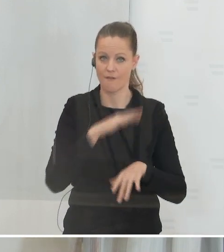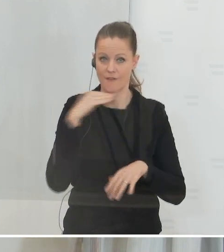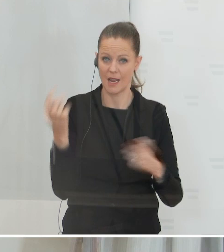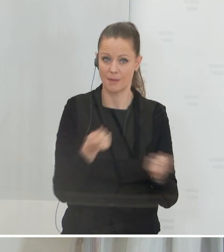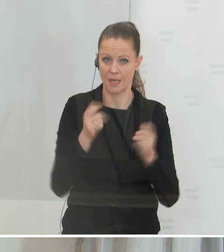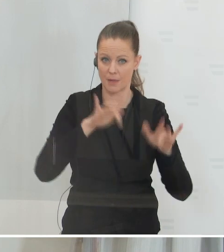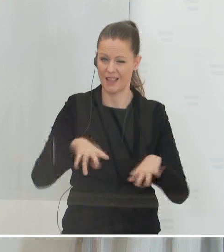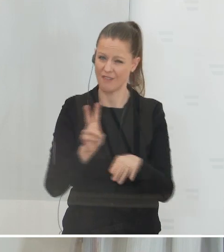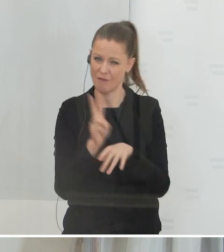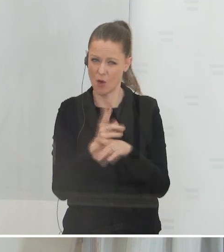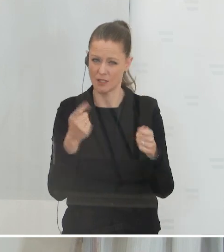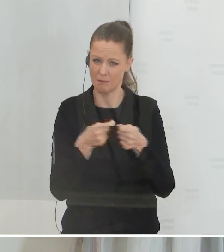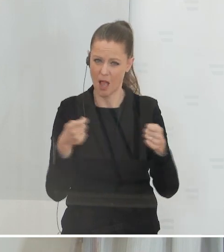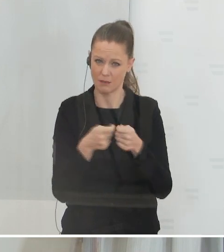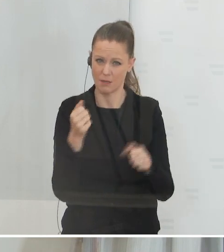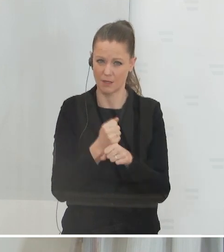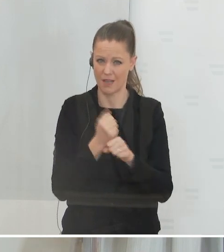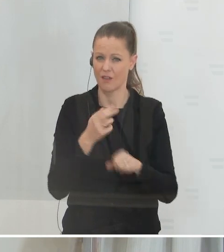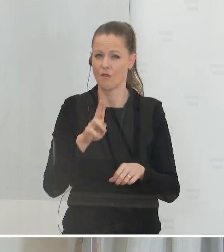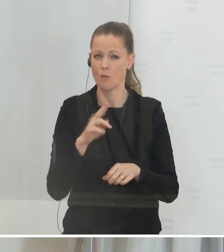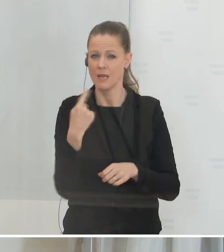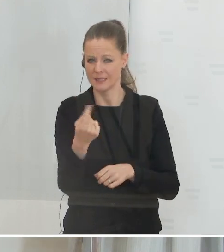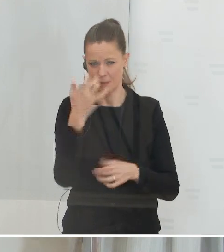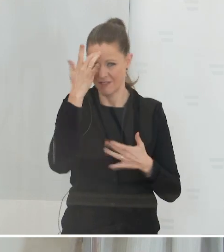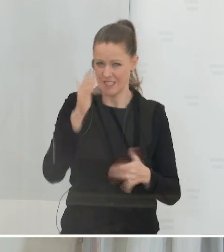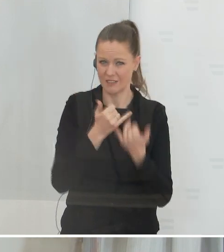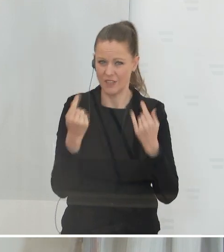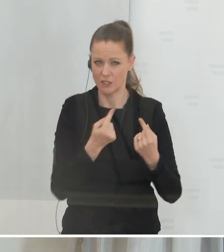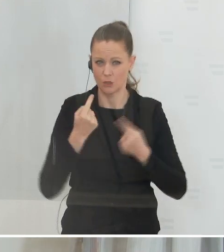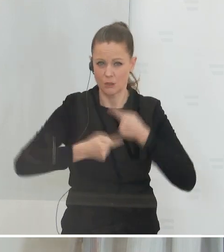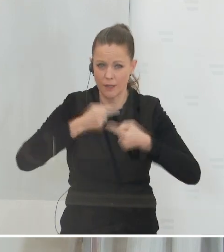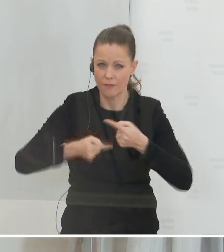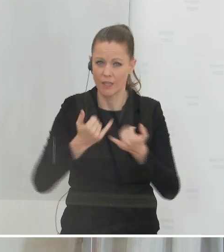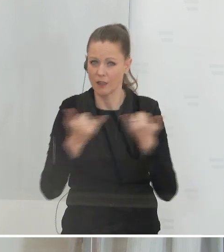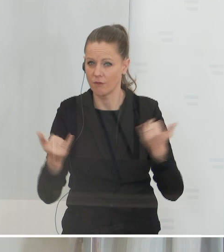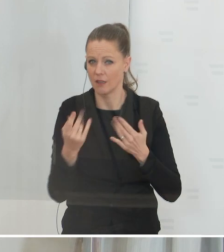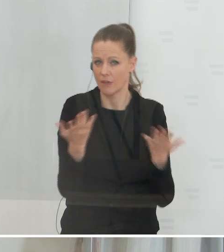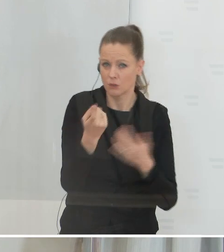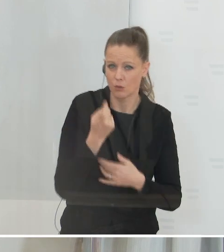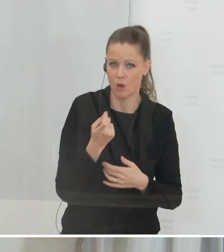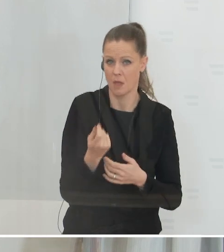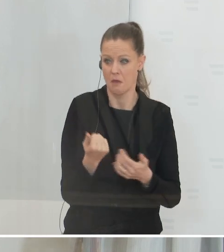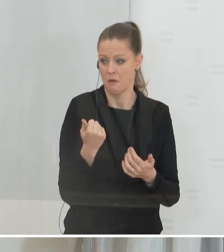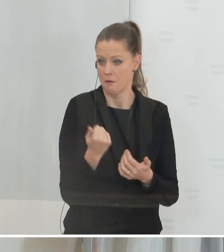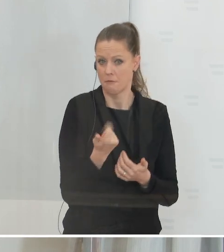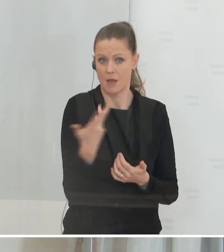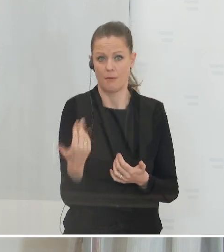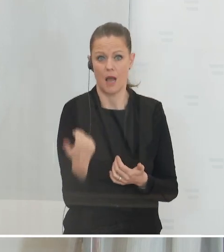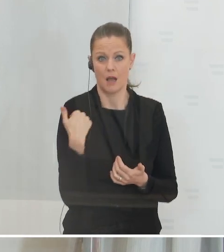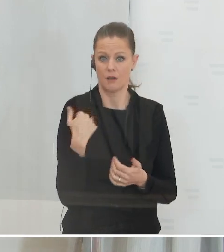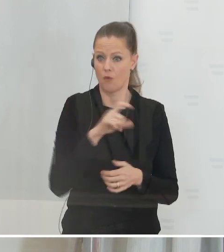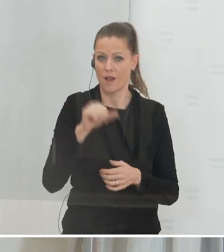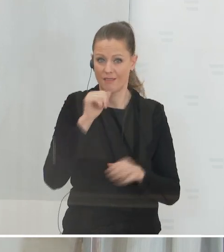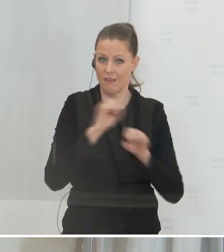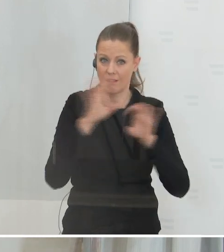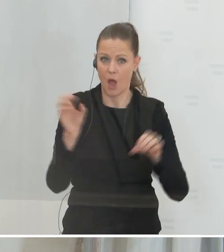das als Vorsichtsmaßnahme gemacht haben, weil sie nicht gewusst haben, wie sich die Lage entwickelt. Es war ja vor noch einigen Wochen unklar, wann der Höhepunkt der Omikron-Welle